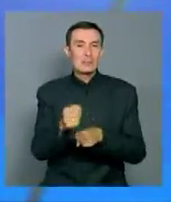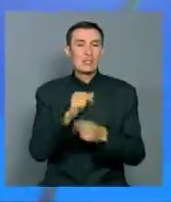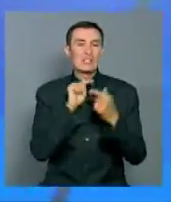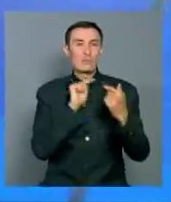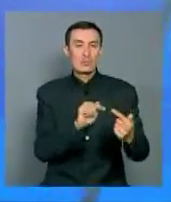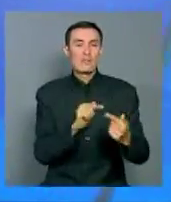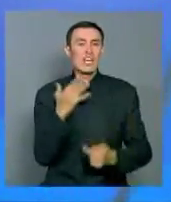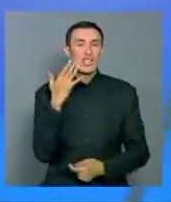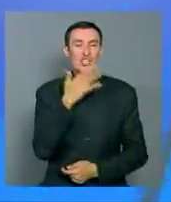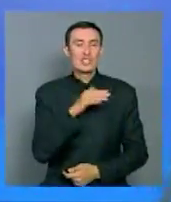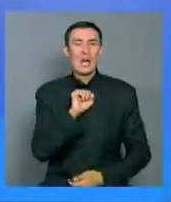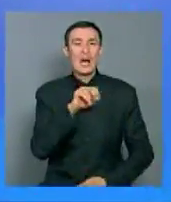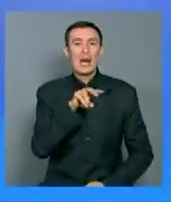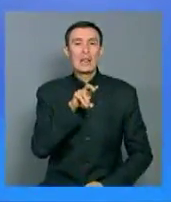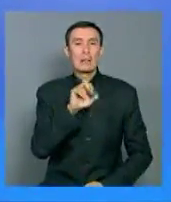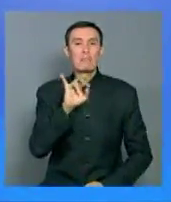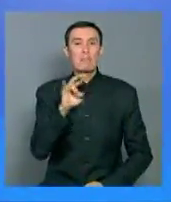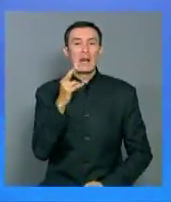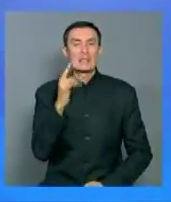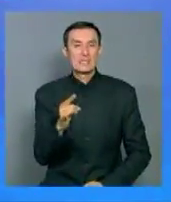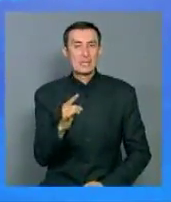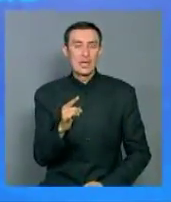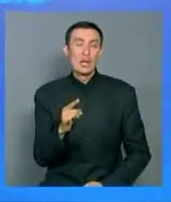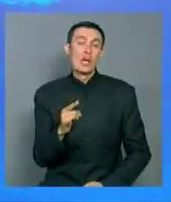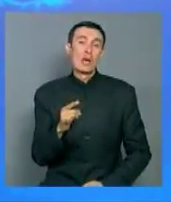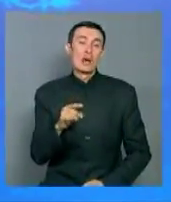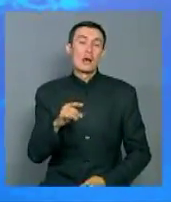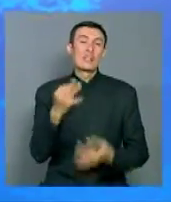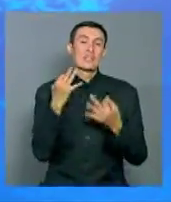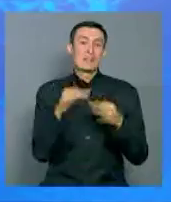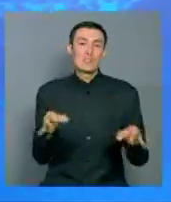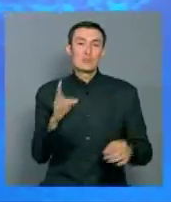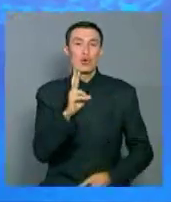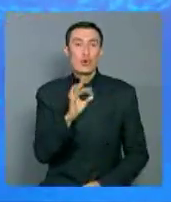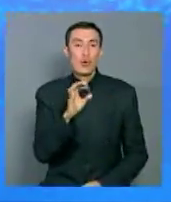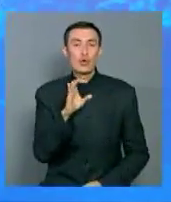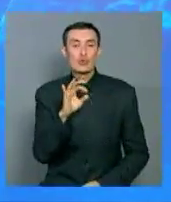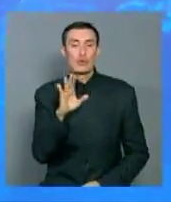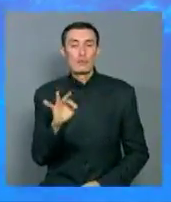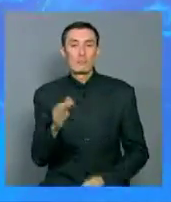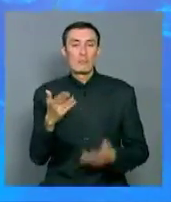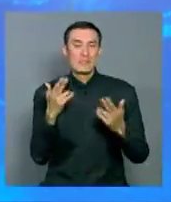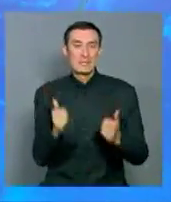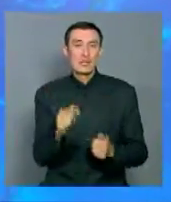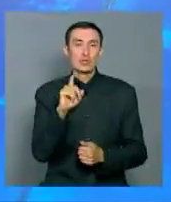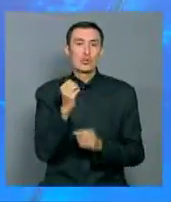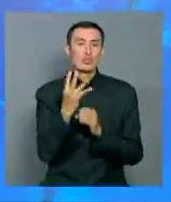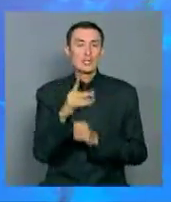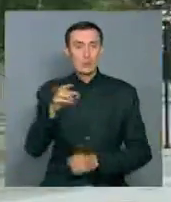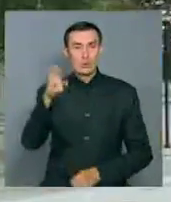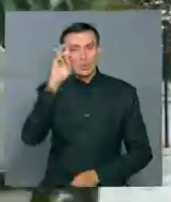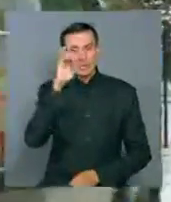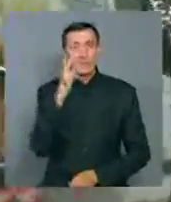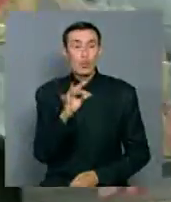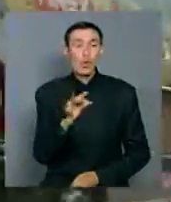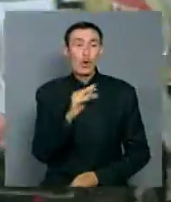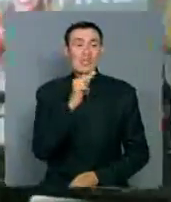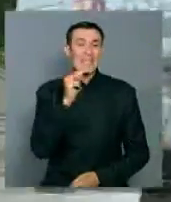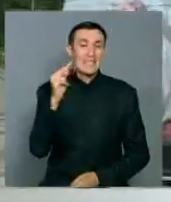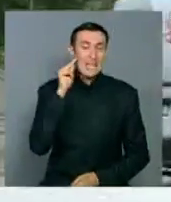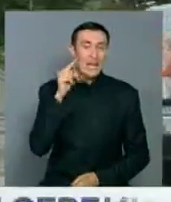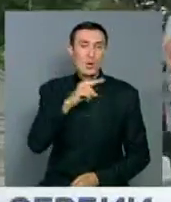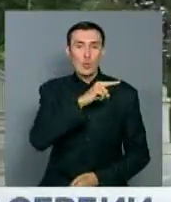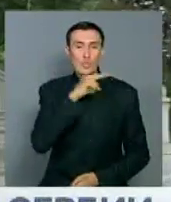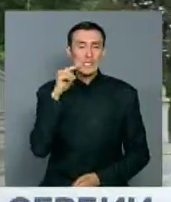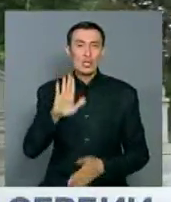против этнических албанцев. Независимость Косово признали 114 государств, в числе и Македония. Однако Россия и Китай до сих пор